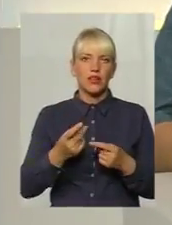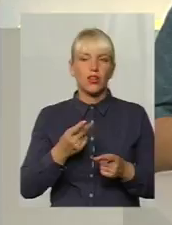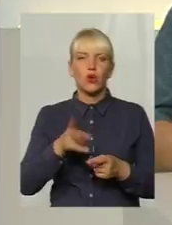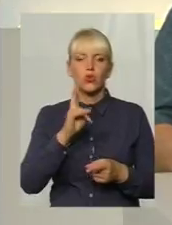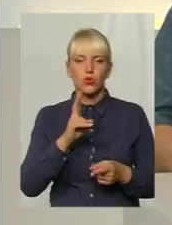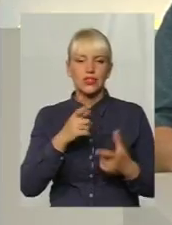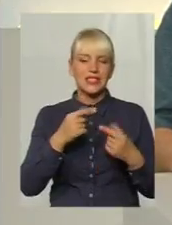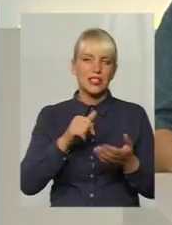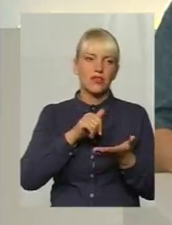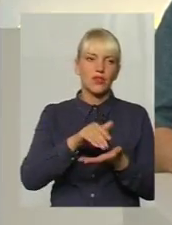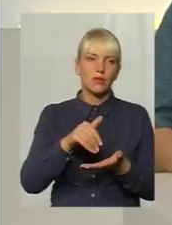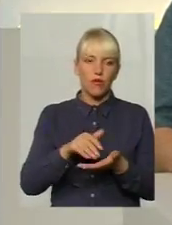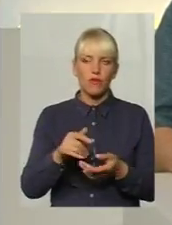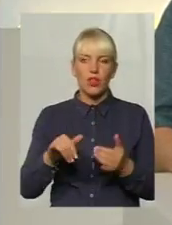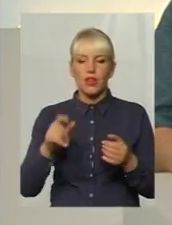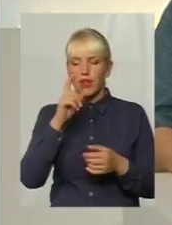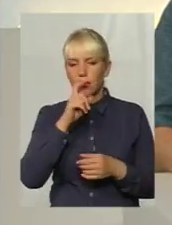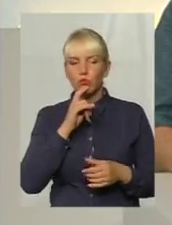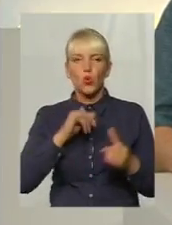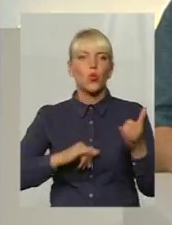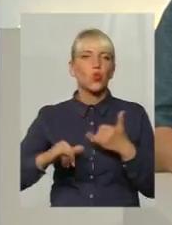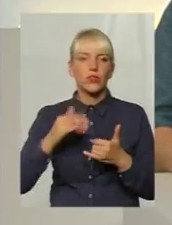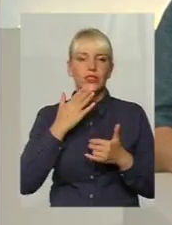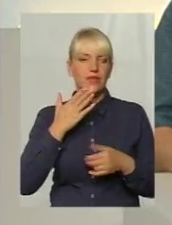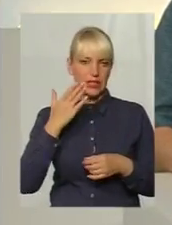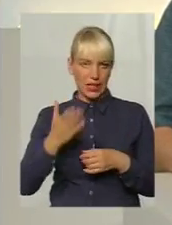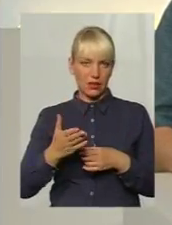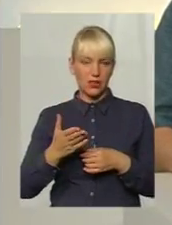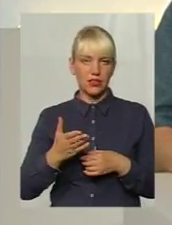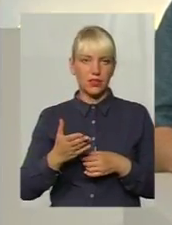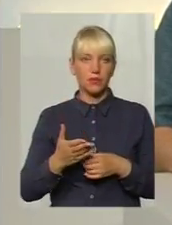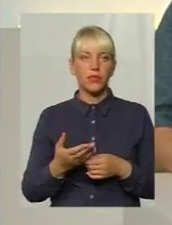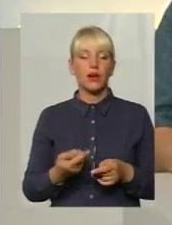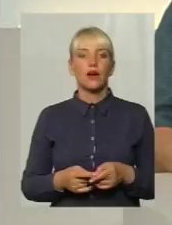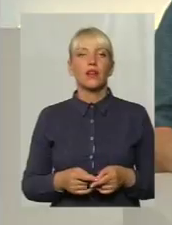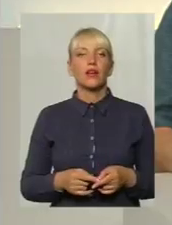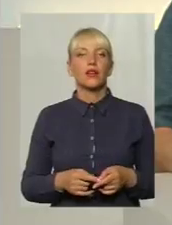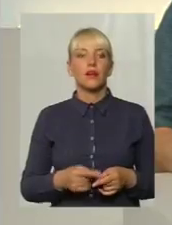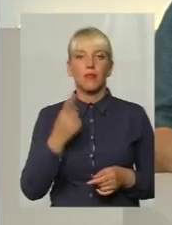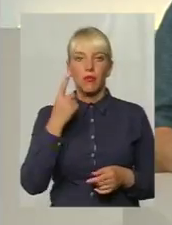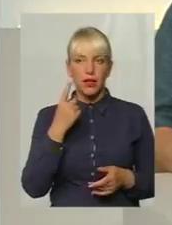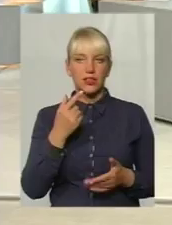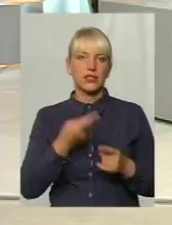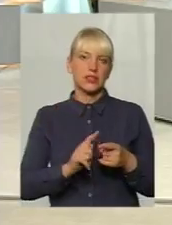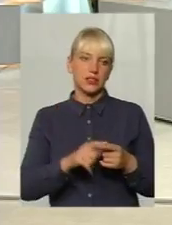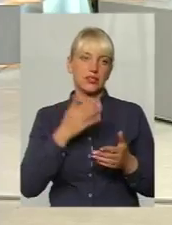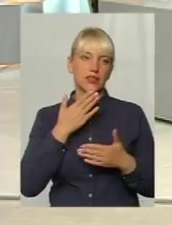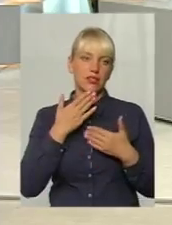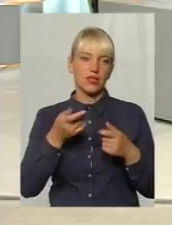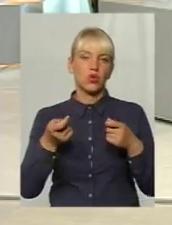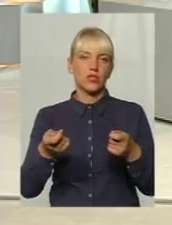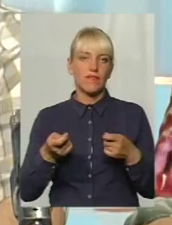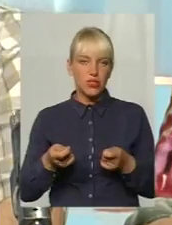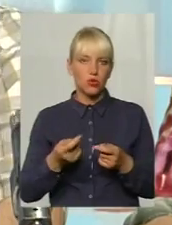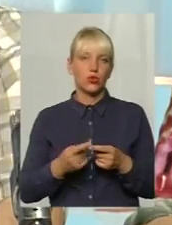відмовив, або не розуміють. Куди і до кого звертатися? По-перше, до завідувачів відділення можна. До завідувачів